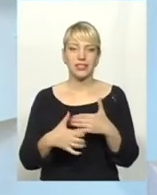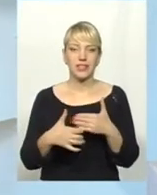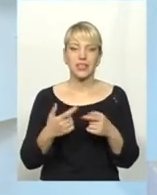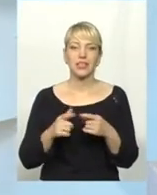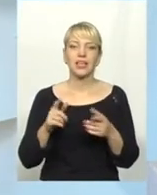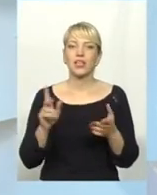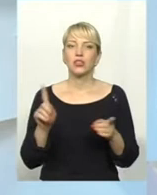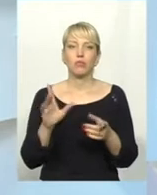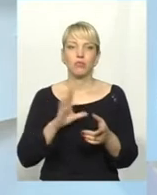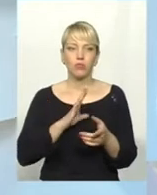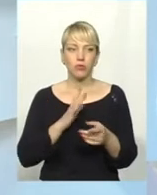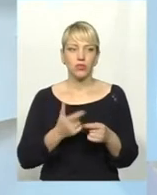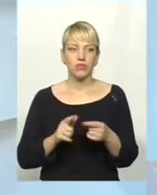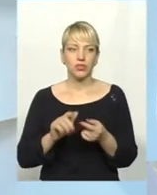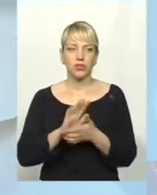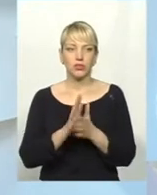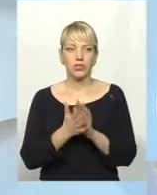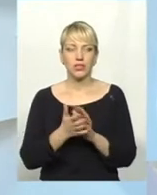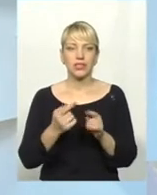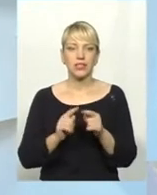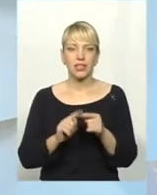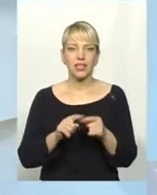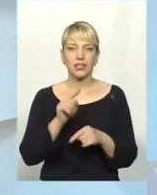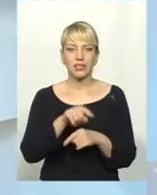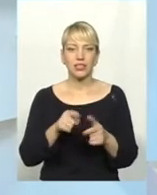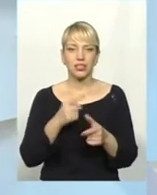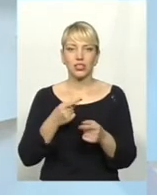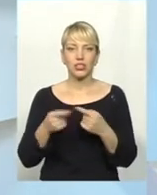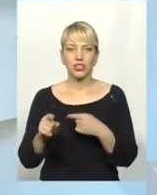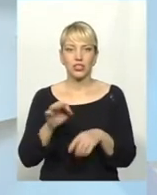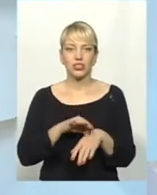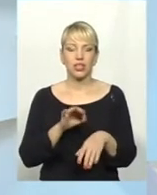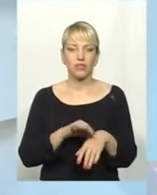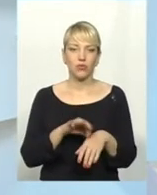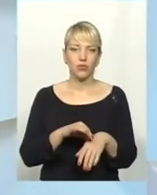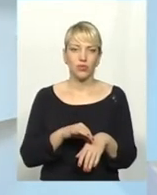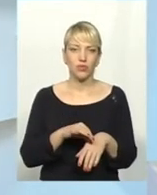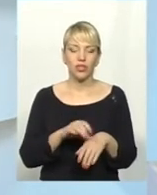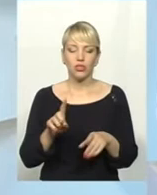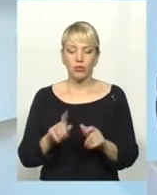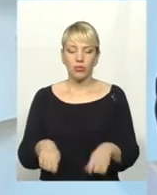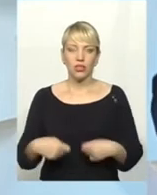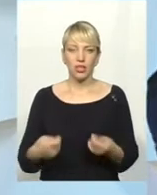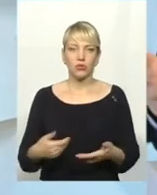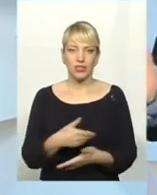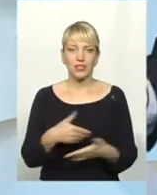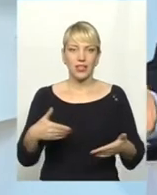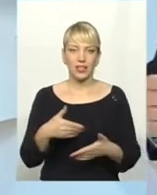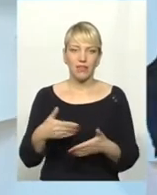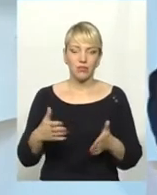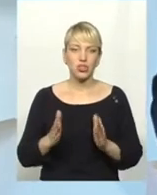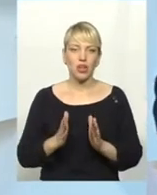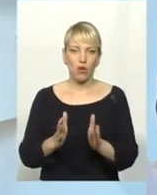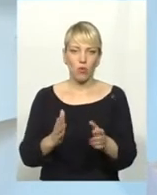обумолюють таку ситуацію, безумовно, ті чи інші захворювання, перерознательним шляхом. Традиційно, як ви